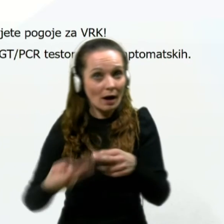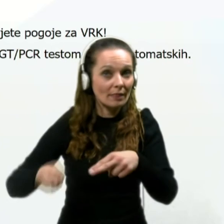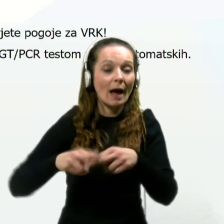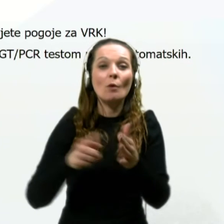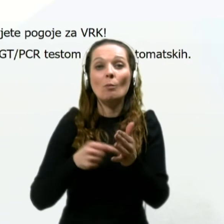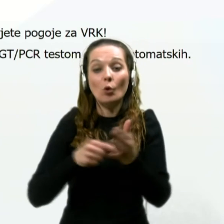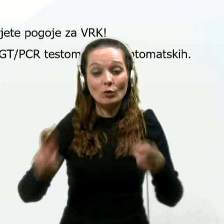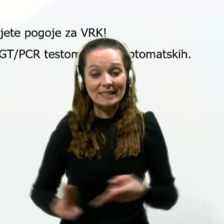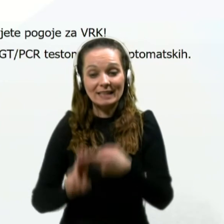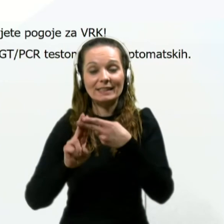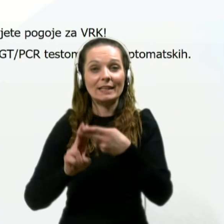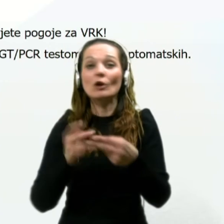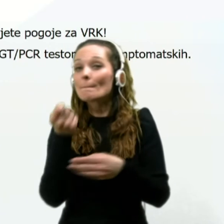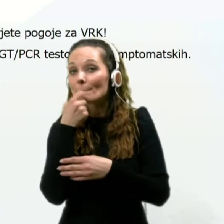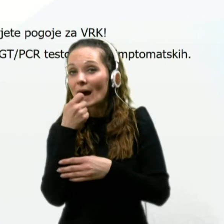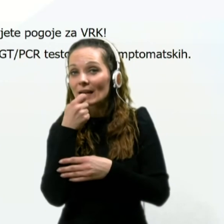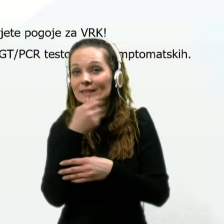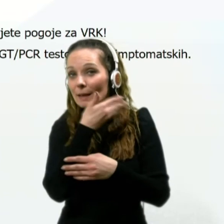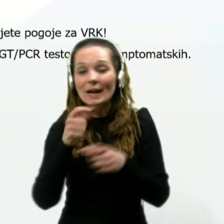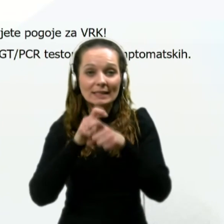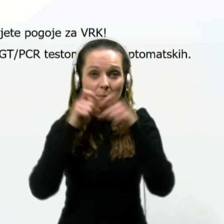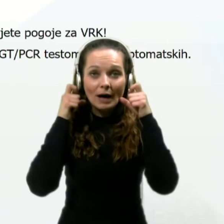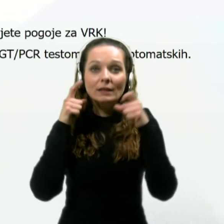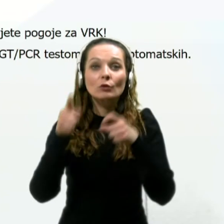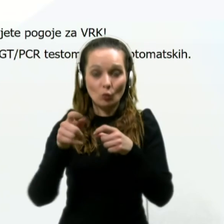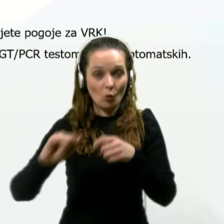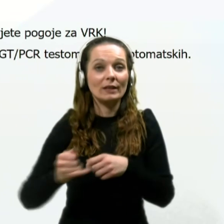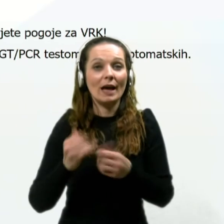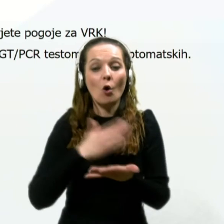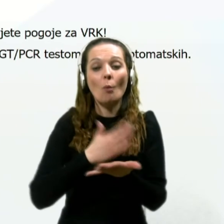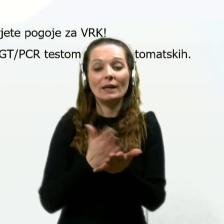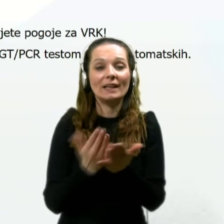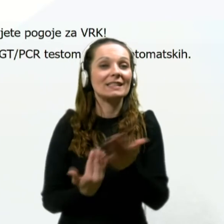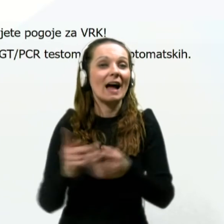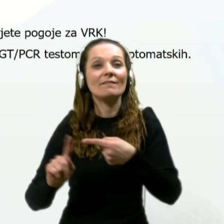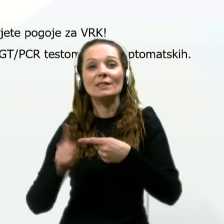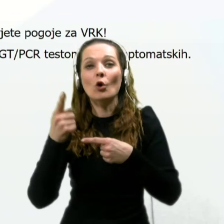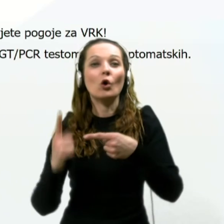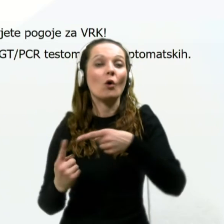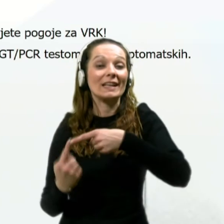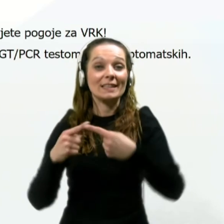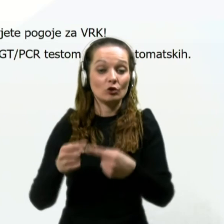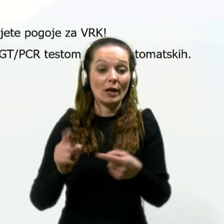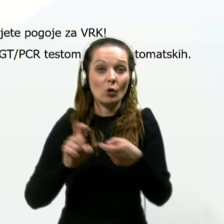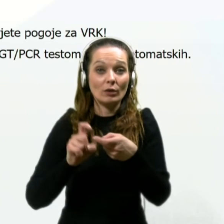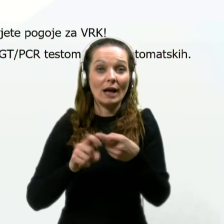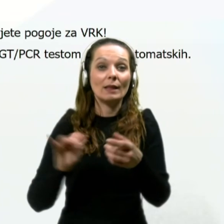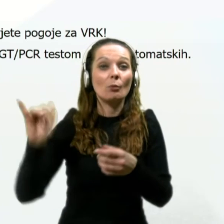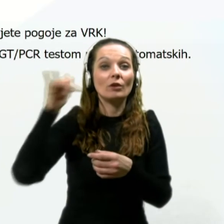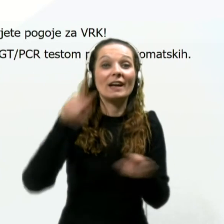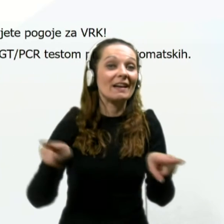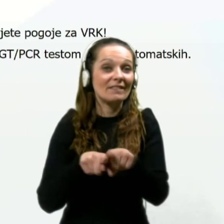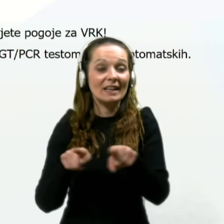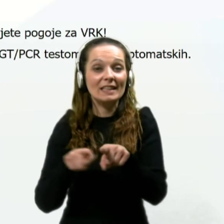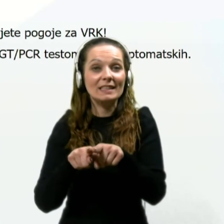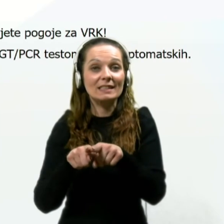srečanja, malice, brez mask in to je opredelitev za visoko rizični kontakt in pa potovanje v istem